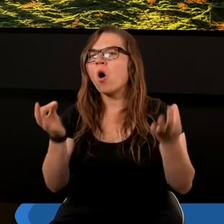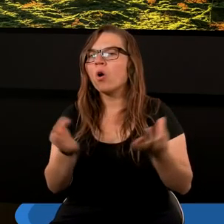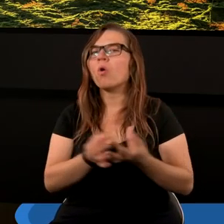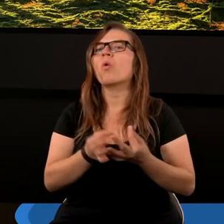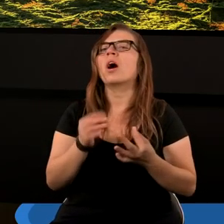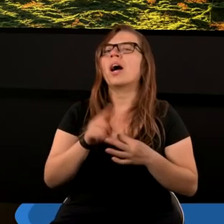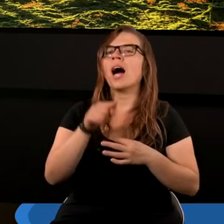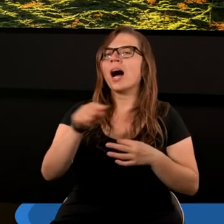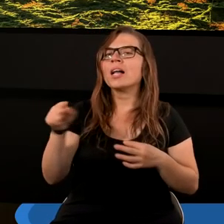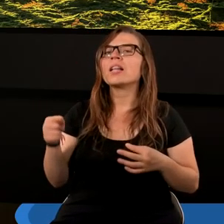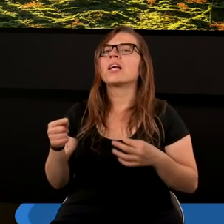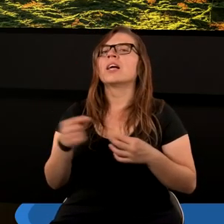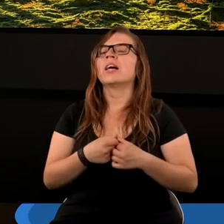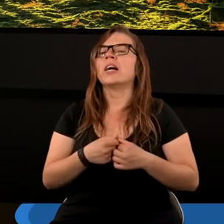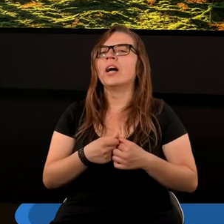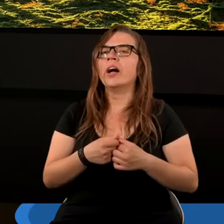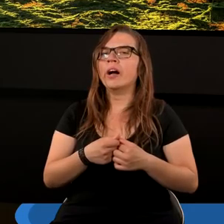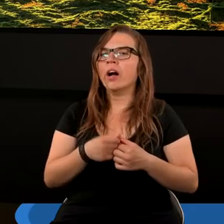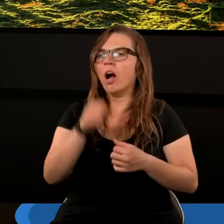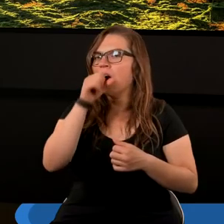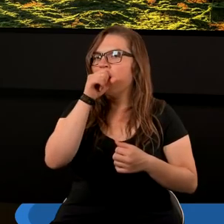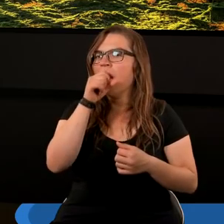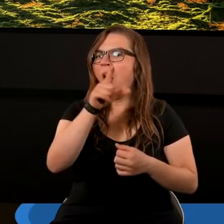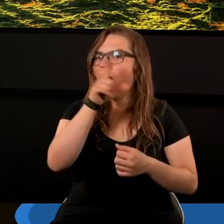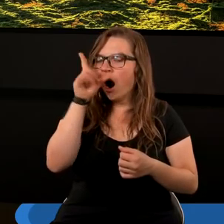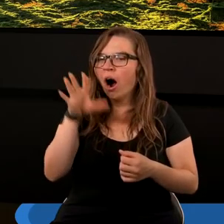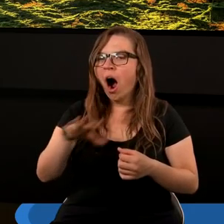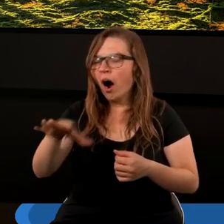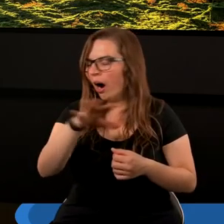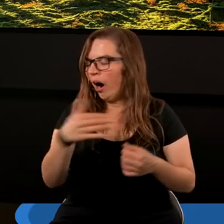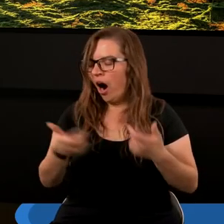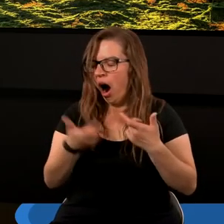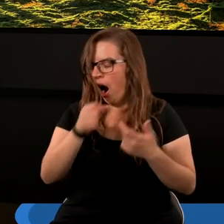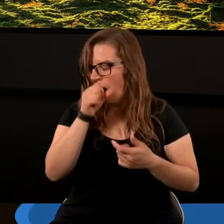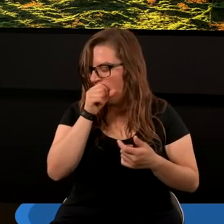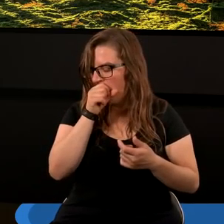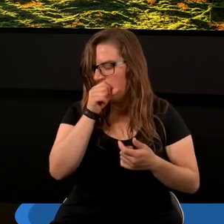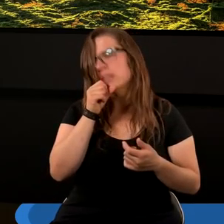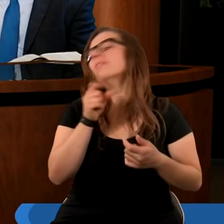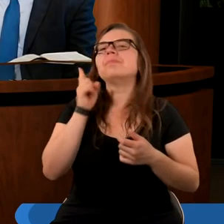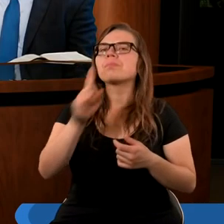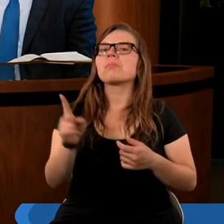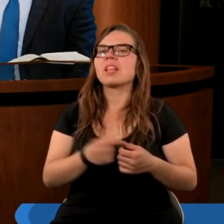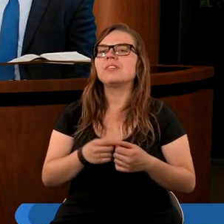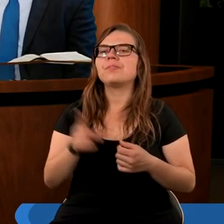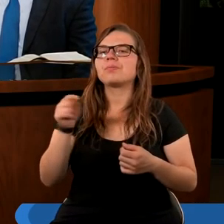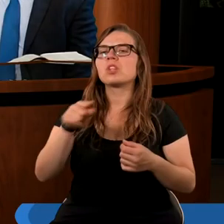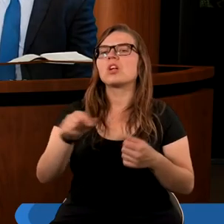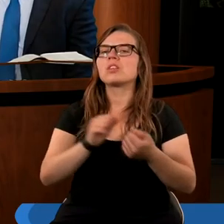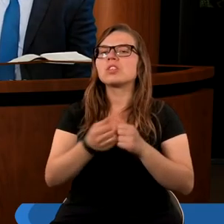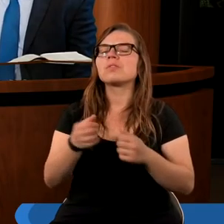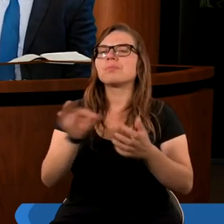władzy społeczeństwa nie lubią. Różny